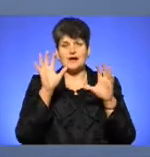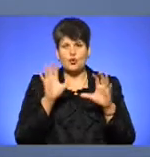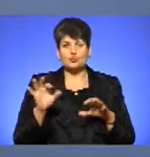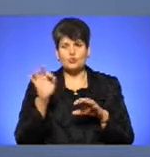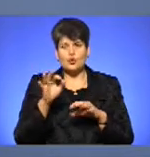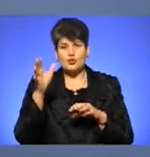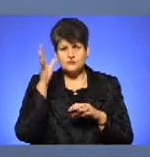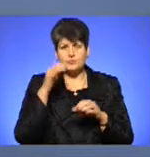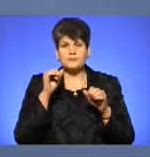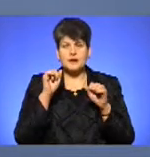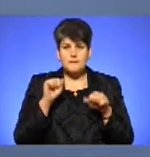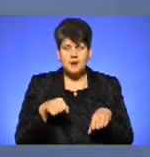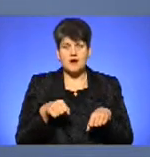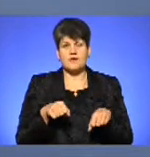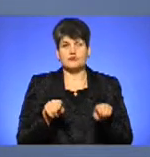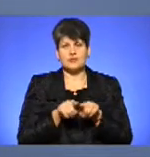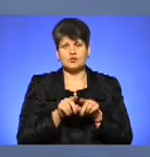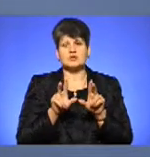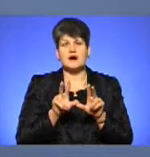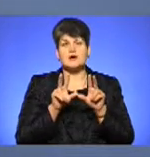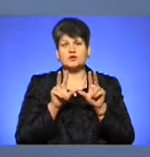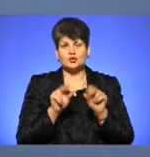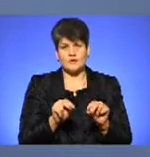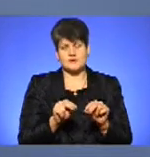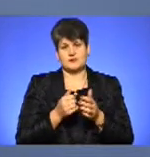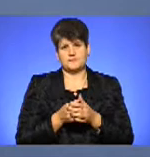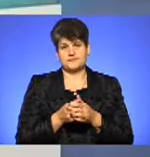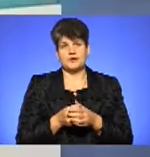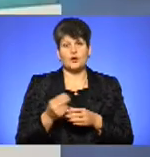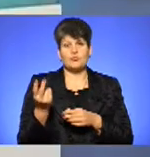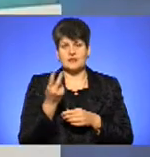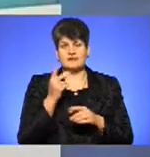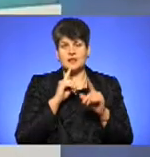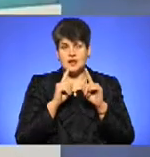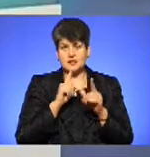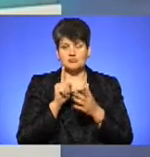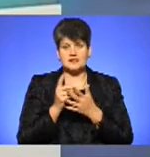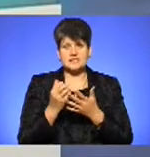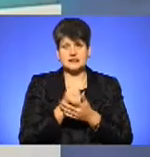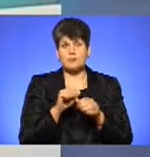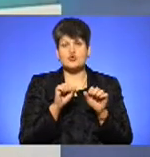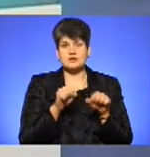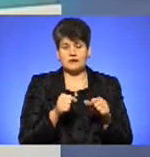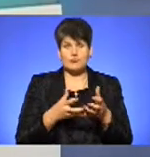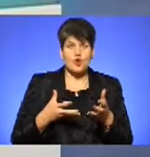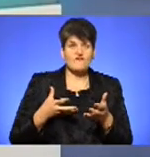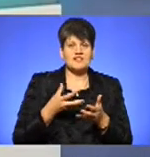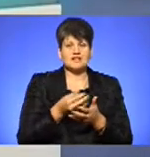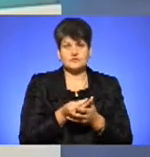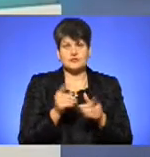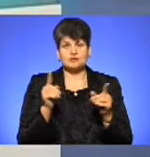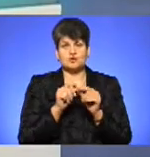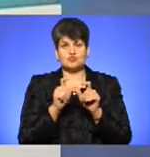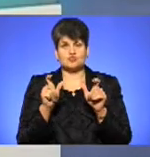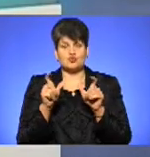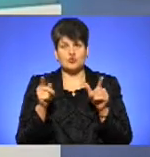право на позашкільну освіту також гарантоване. Відповідно, обидві ради повинні знайти можливості профінансувати музичну